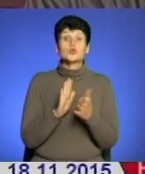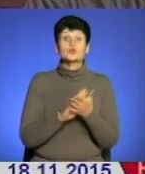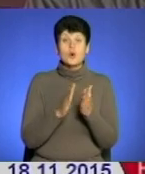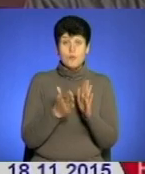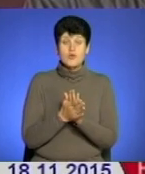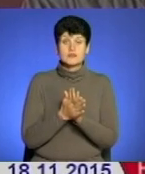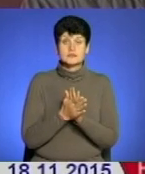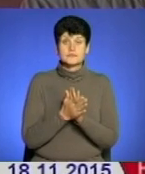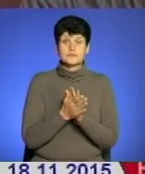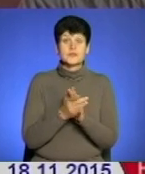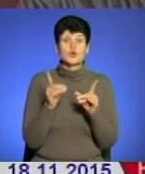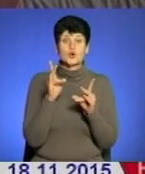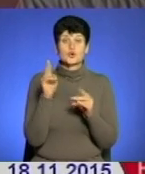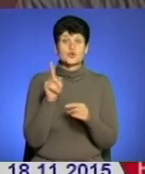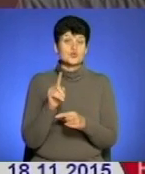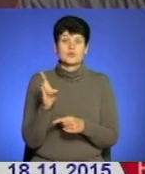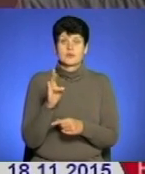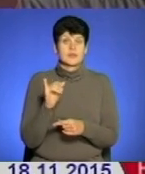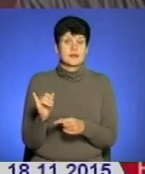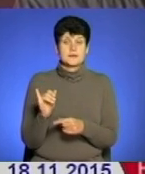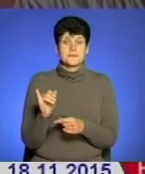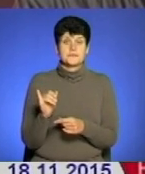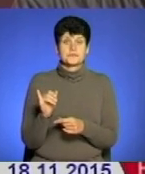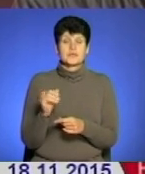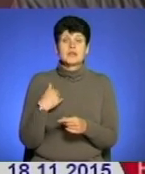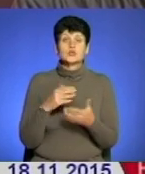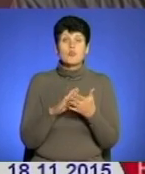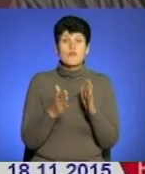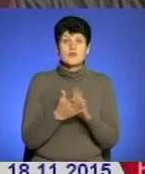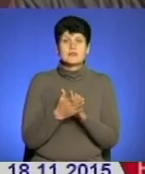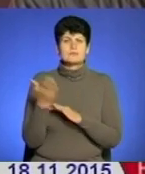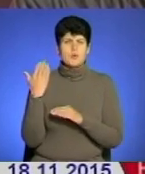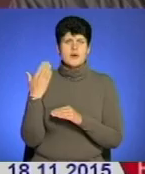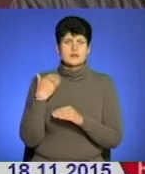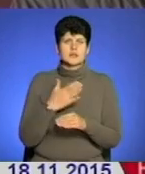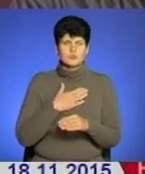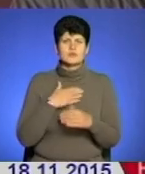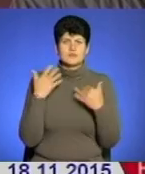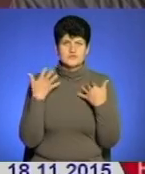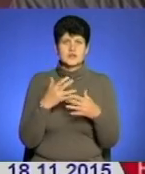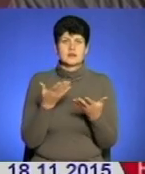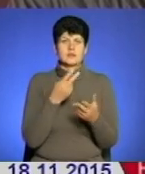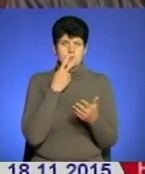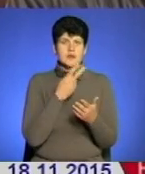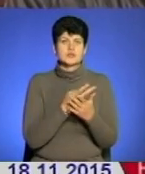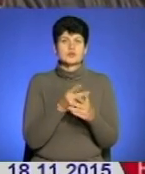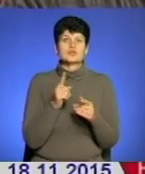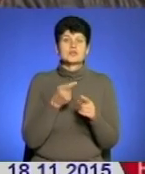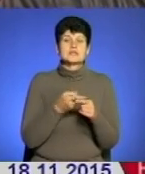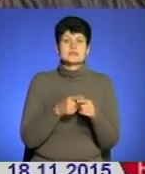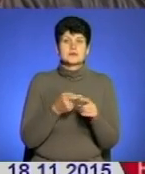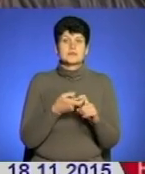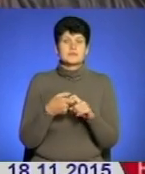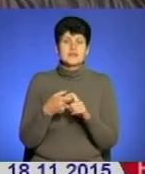Домовитися? Звичайно, що ні. Бо домовлялися з попередниками моїми вже, ви бачите, до чого це привело.